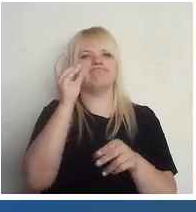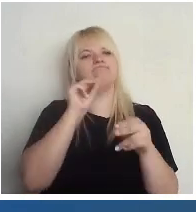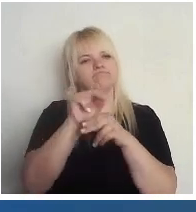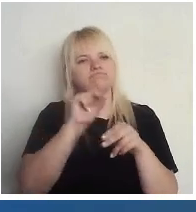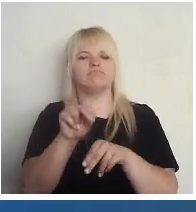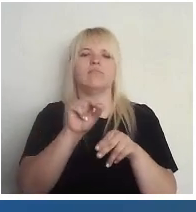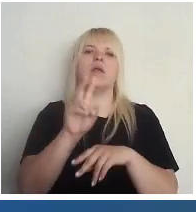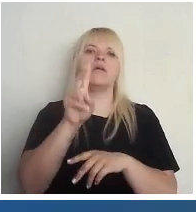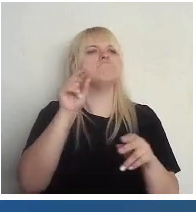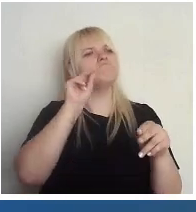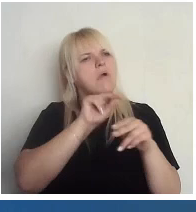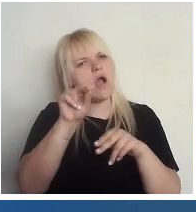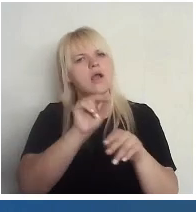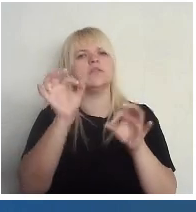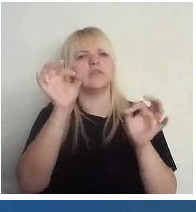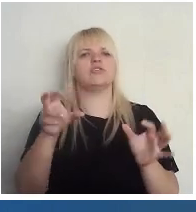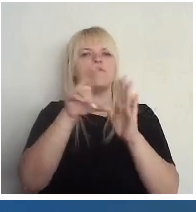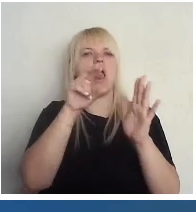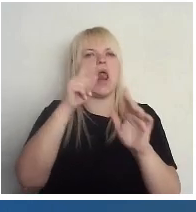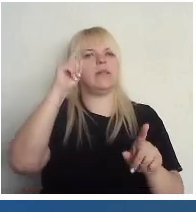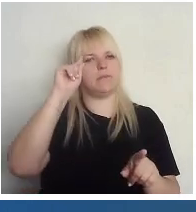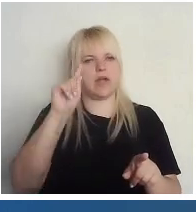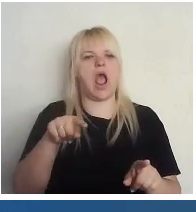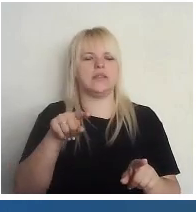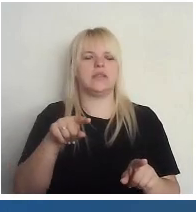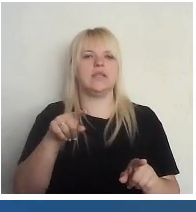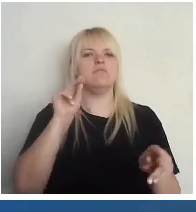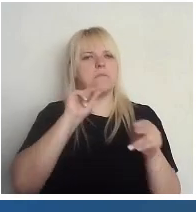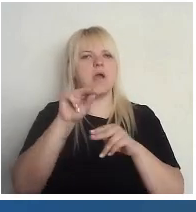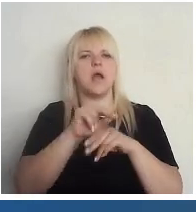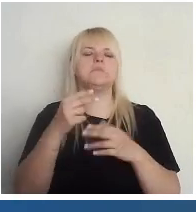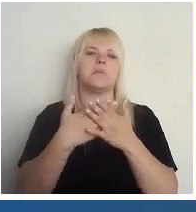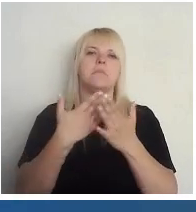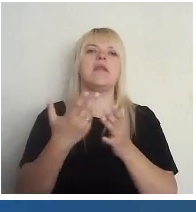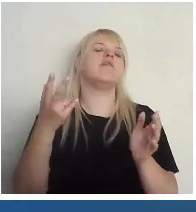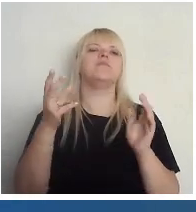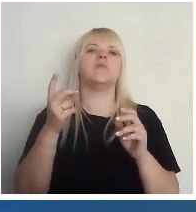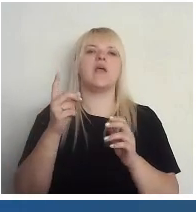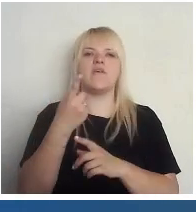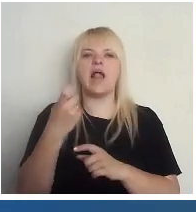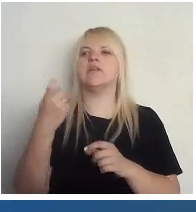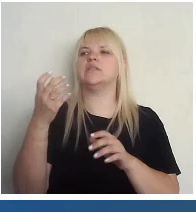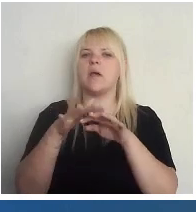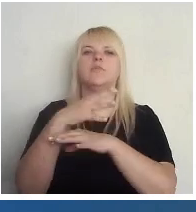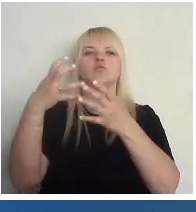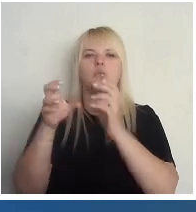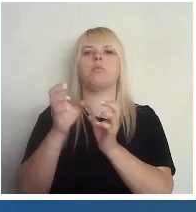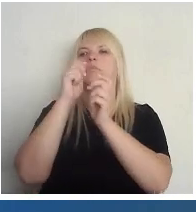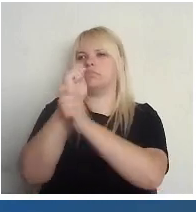Mēs mācām vēlēt pratību, jo vēl vienajā sabiedras grupā iespēja vēlēt,